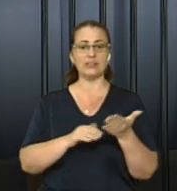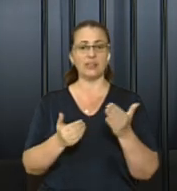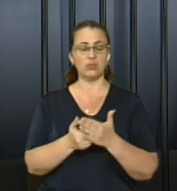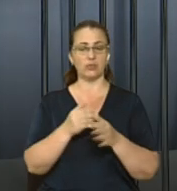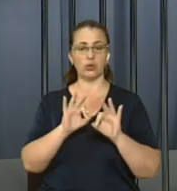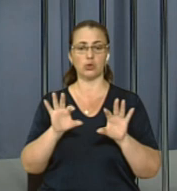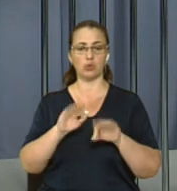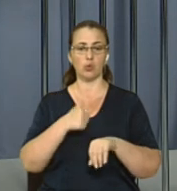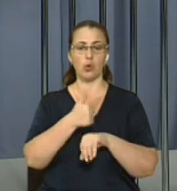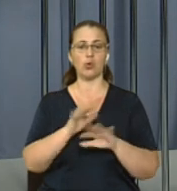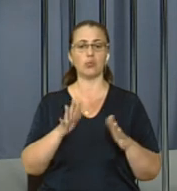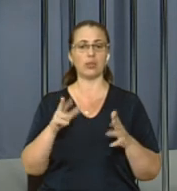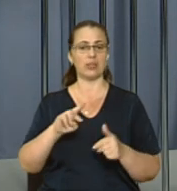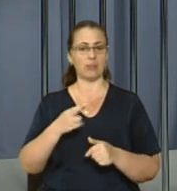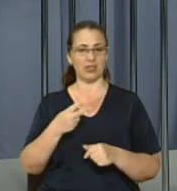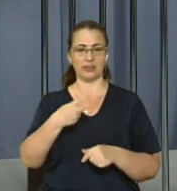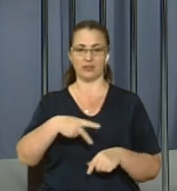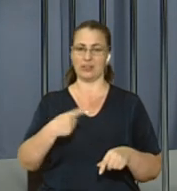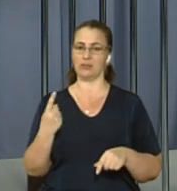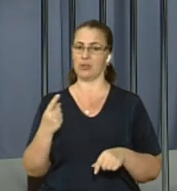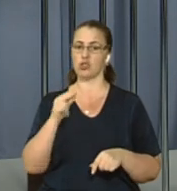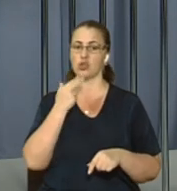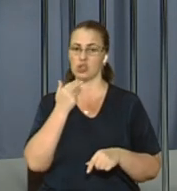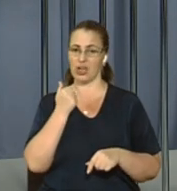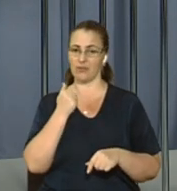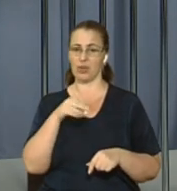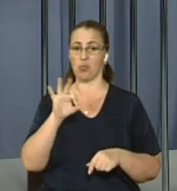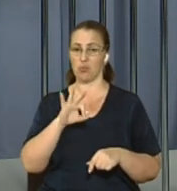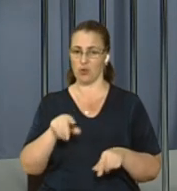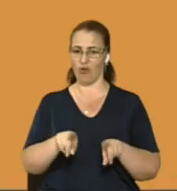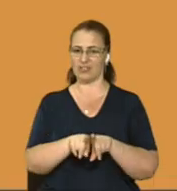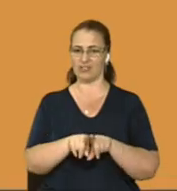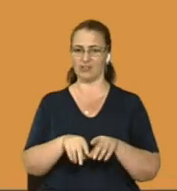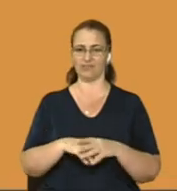випуску розповімо про головні події п'ятниці 21 червня. Зокрема про таке.